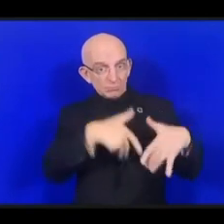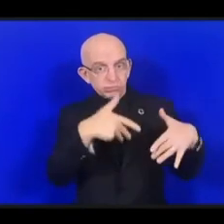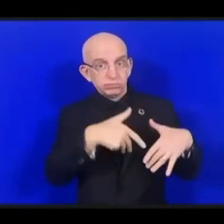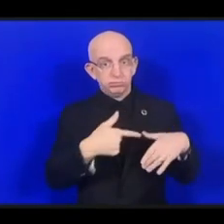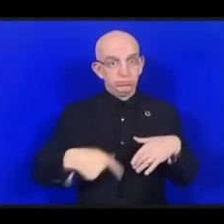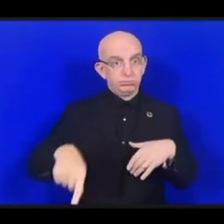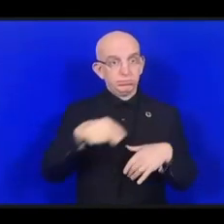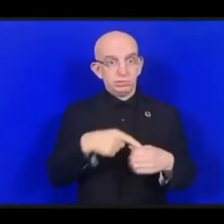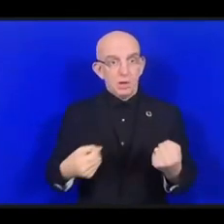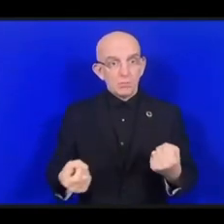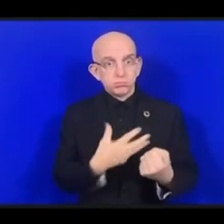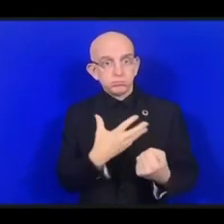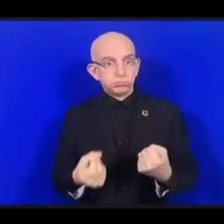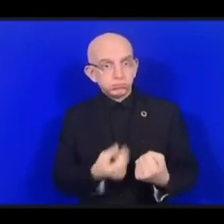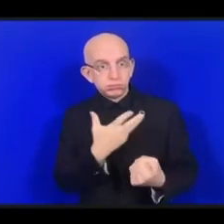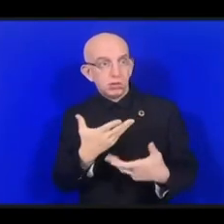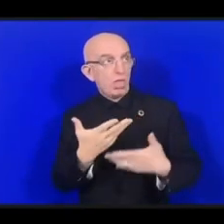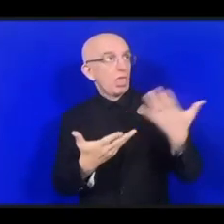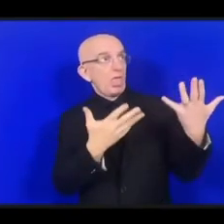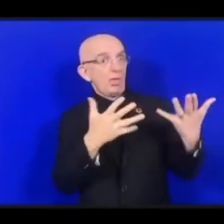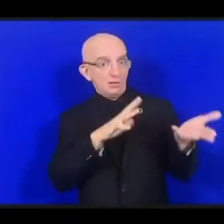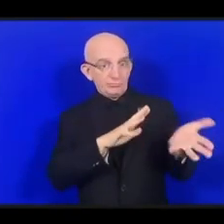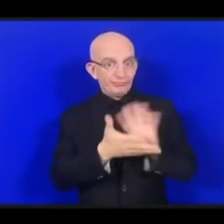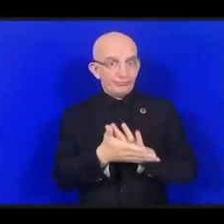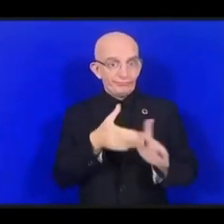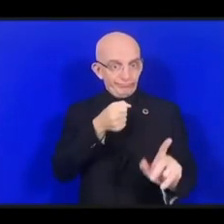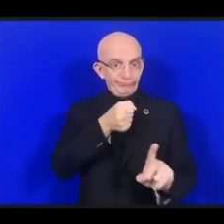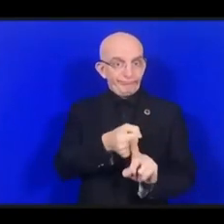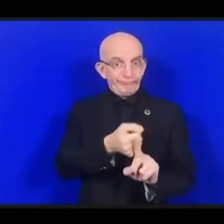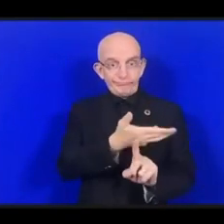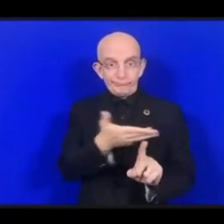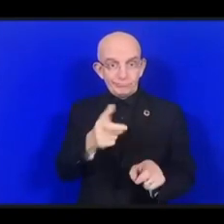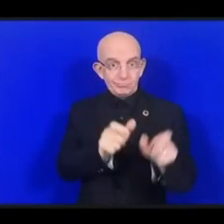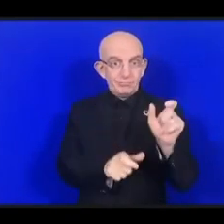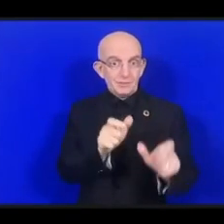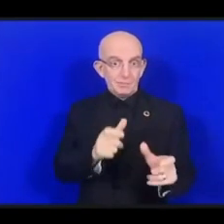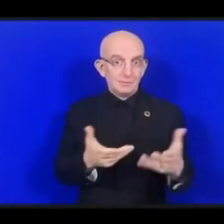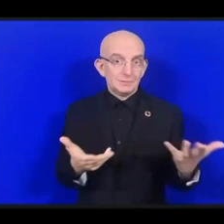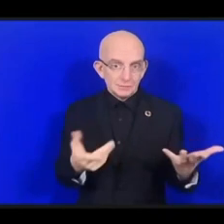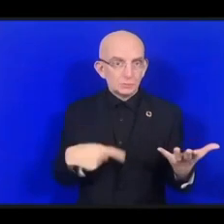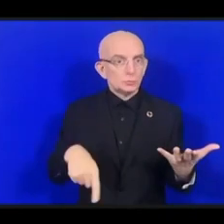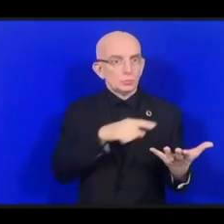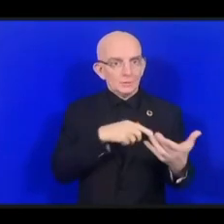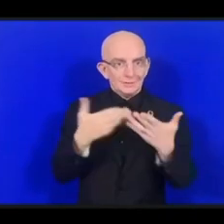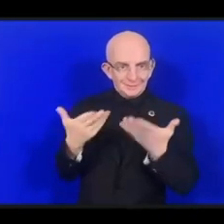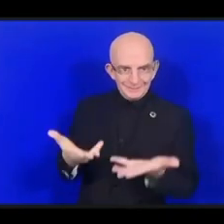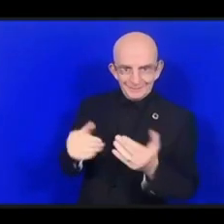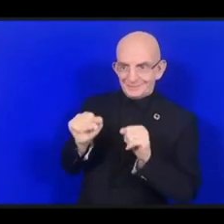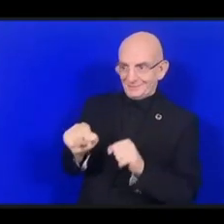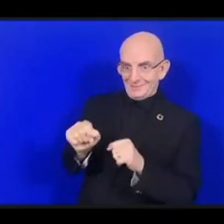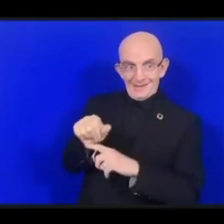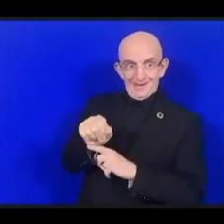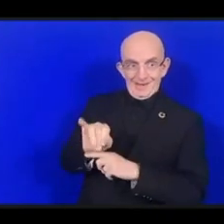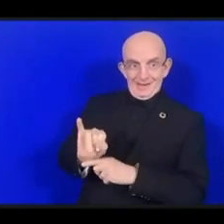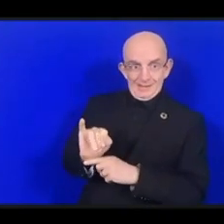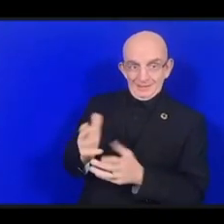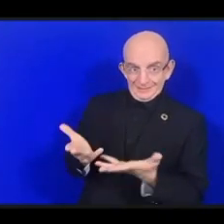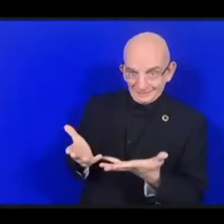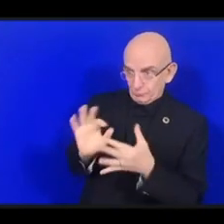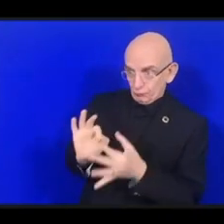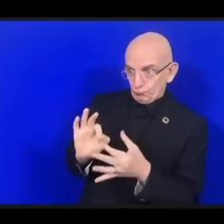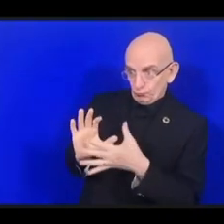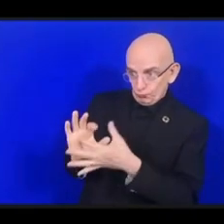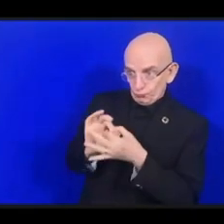человечеству. Давайте же использовать технологии и поощрять использование технологий, в том числе для того, чтобы